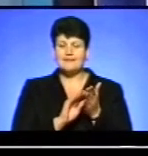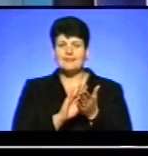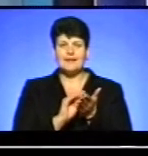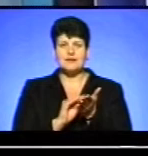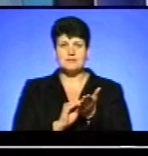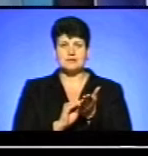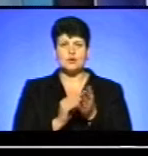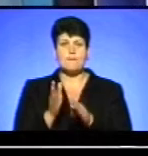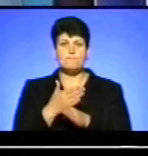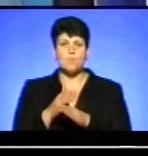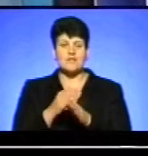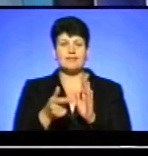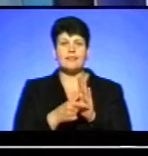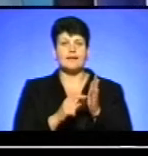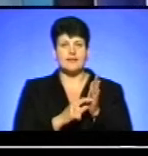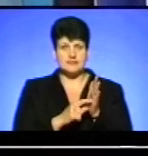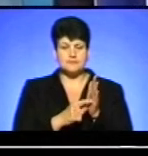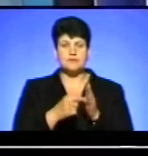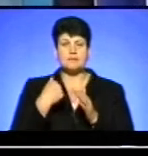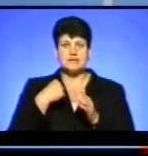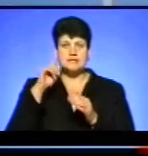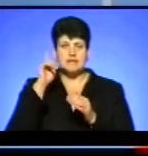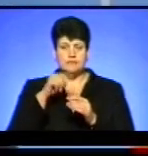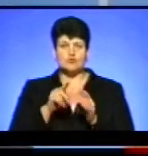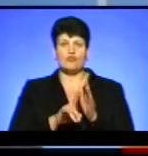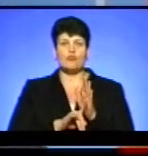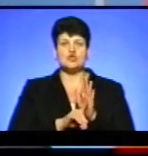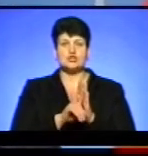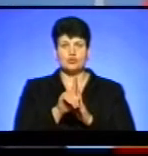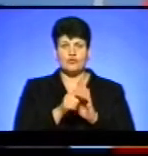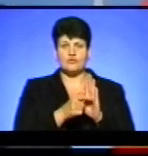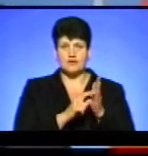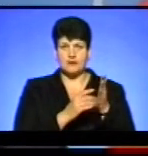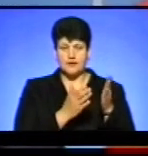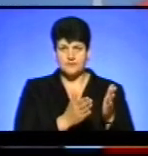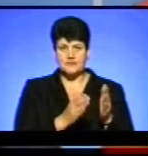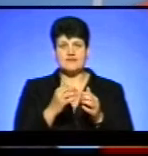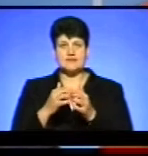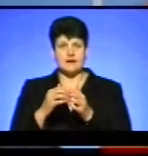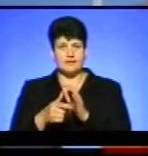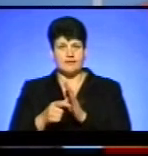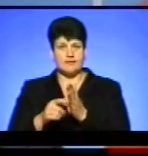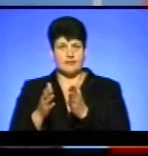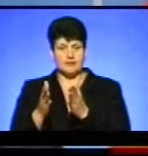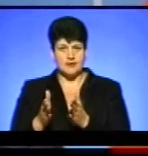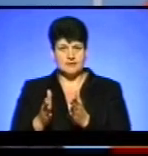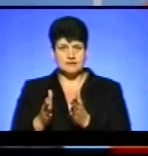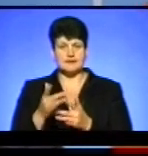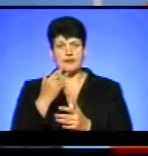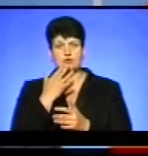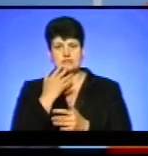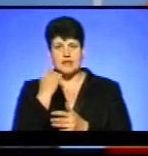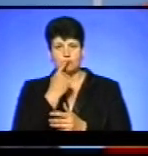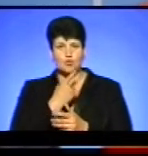на класи, адже ми знаємо, що стосується і початкової ланки, і середньої ланки, коли на іноземну